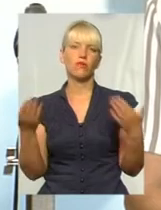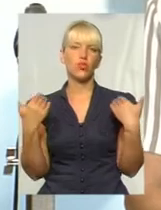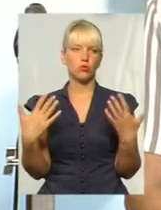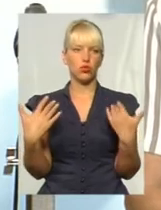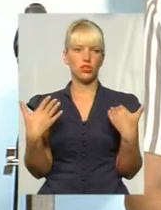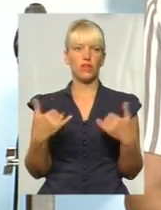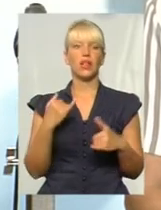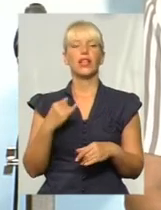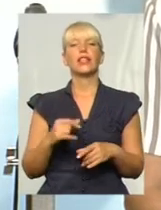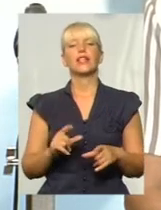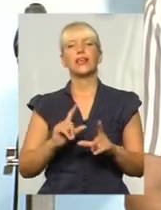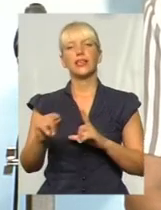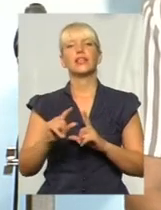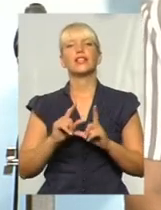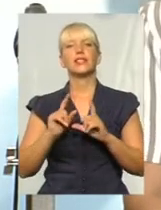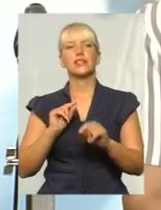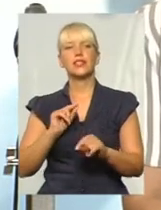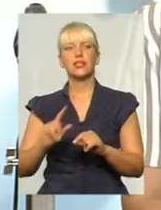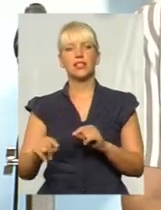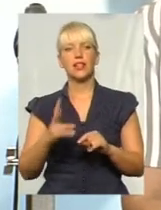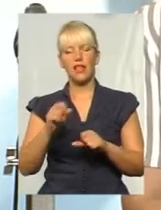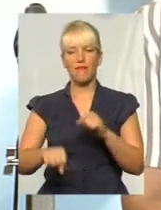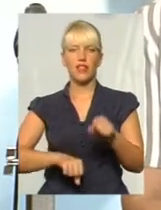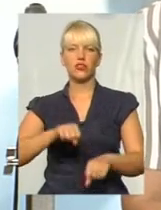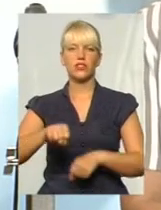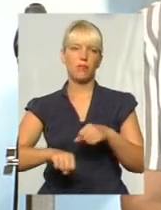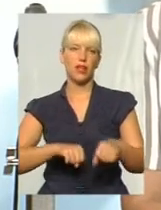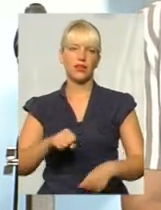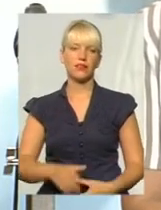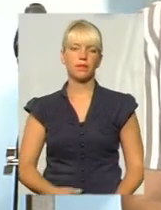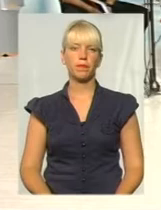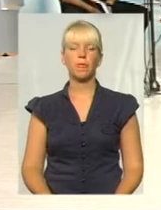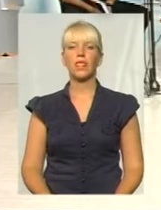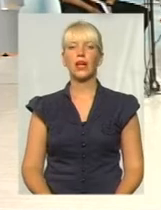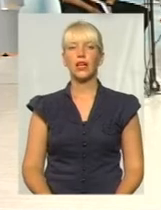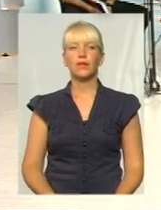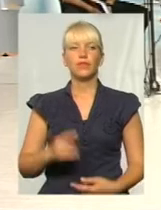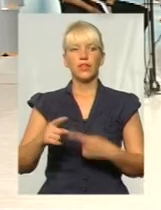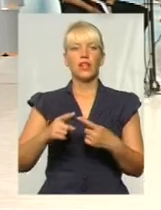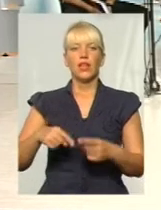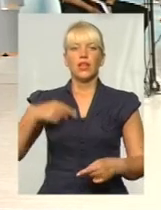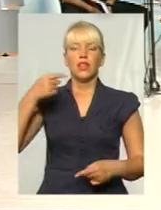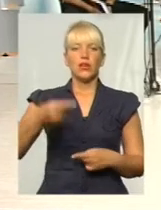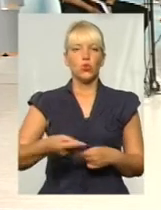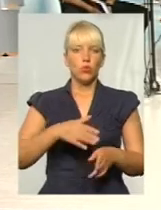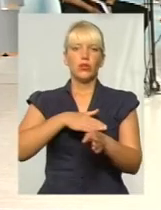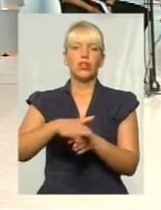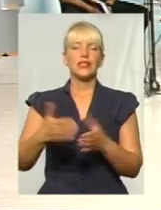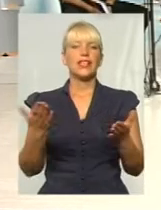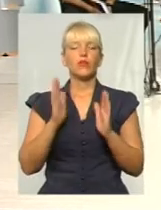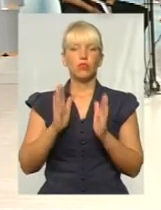Їздять на велосипедах. А наступну реалізацію